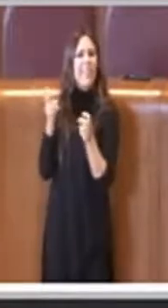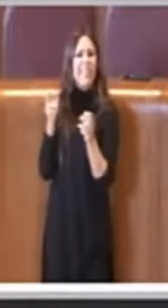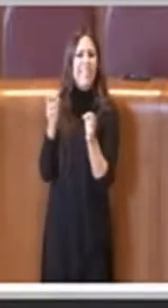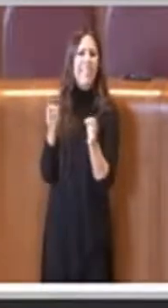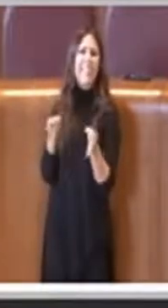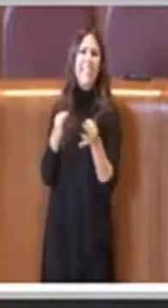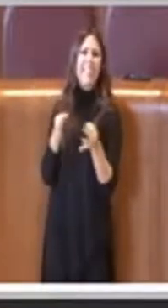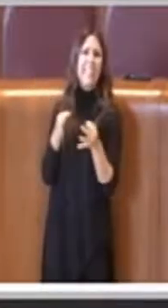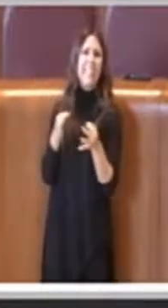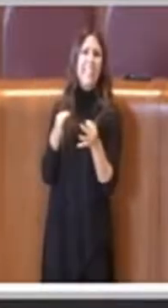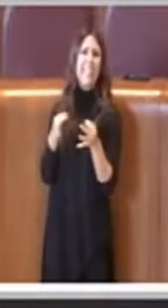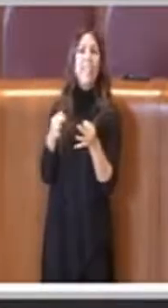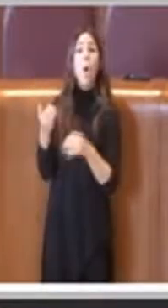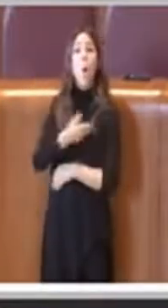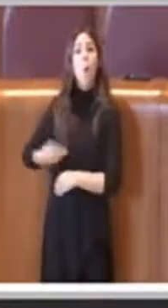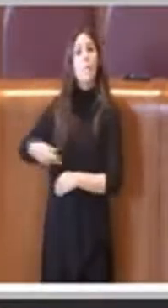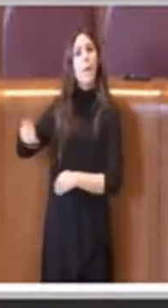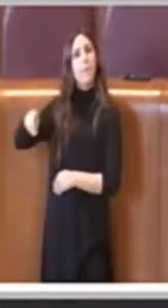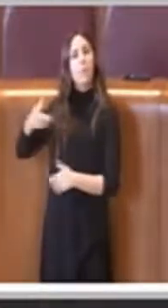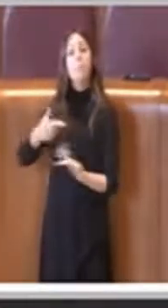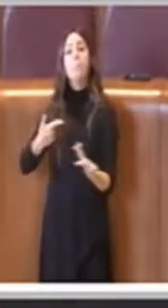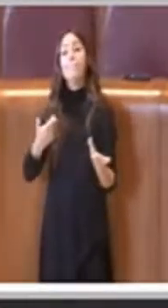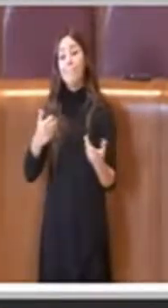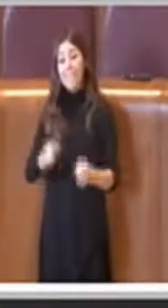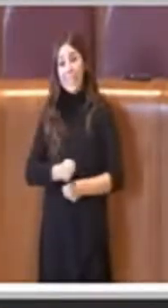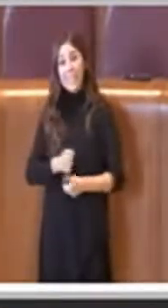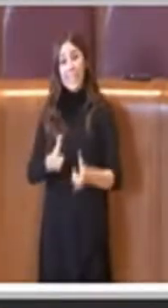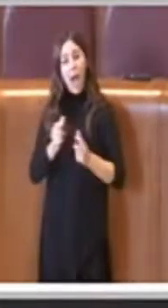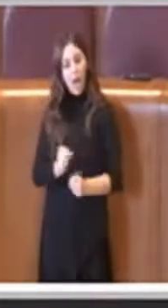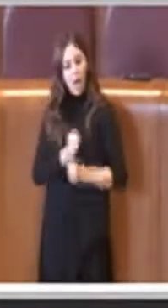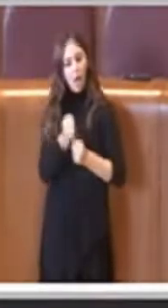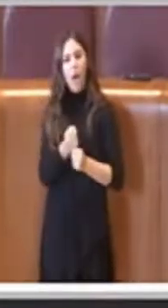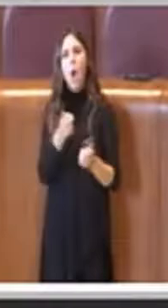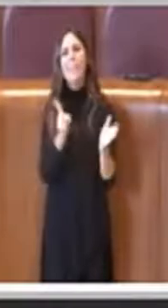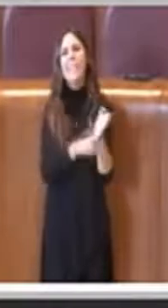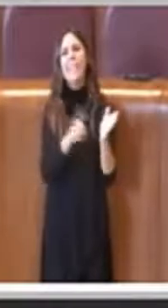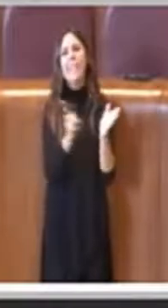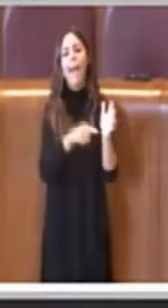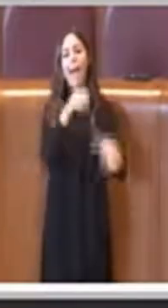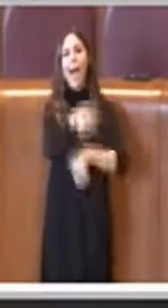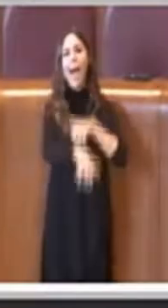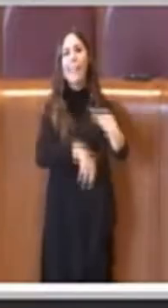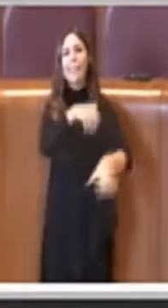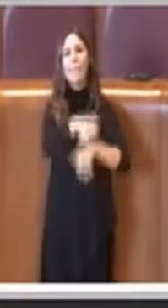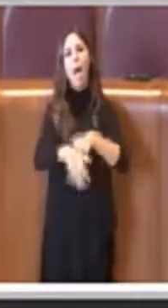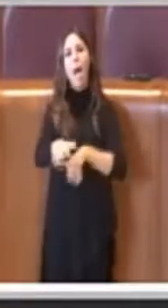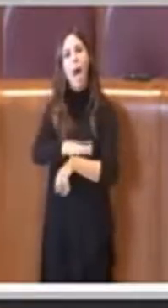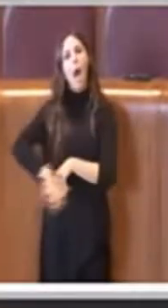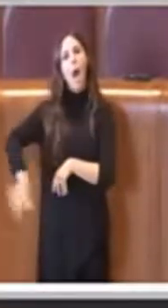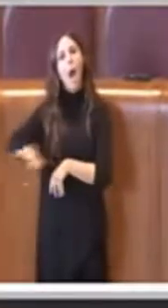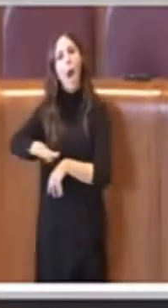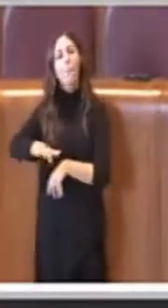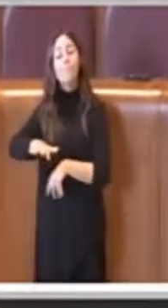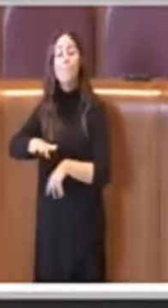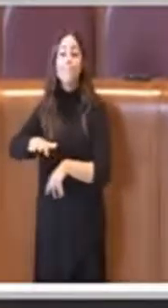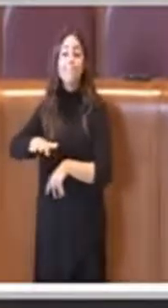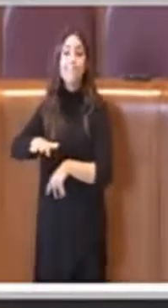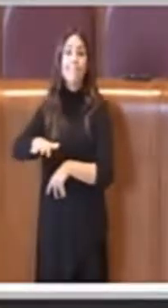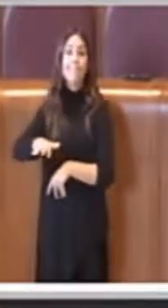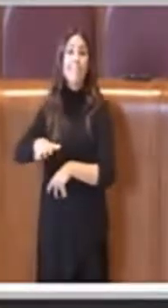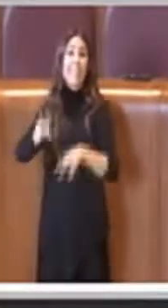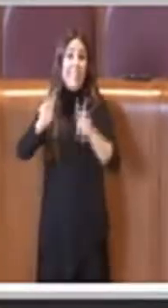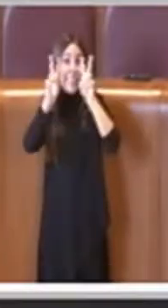dispiace perché quando si parla di diritti degli animali, di ambiente, di tematiche dove comunque ci deve vedere tutti quanti uniti